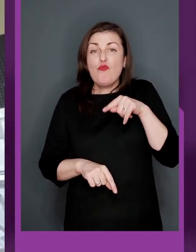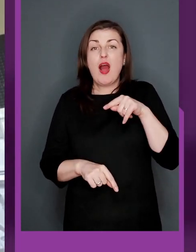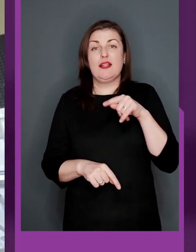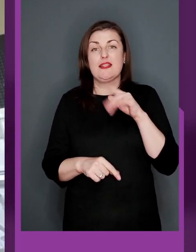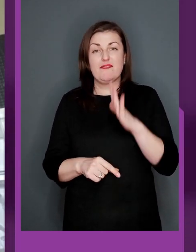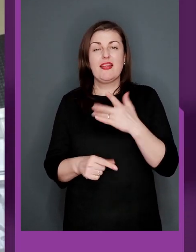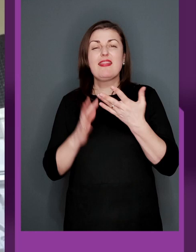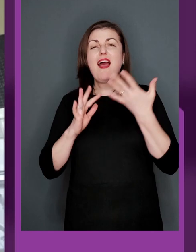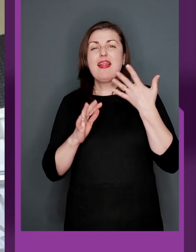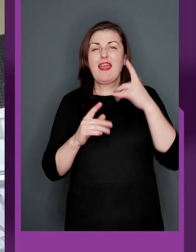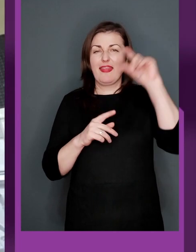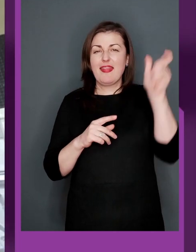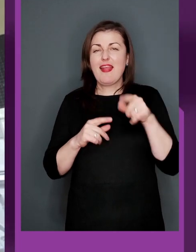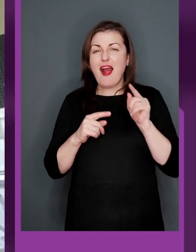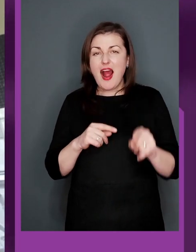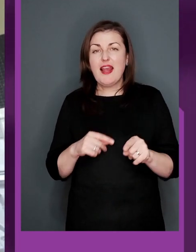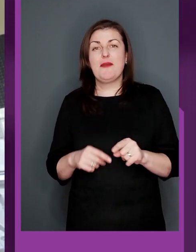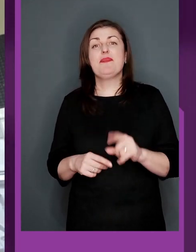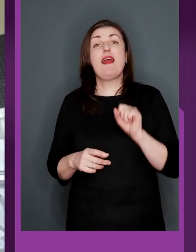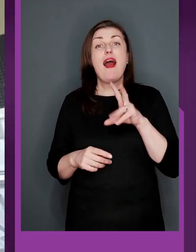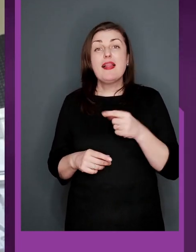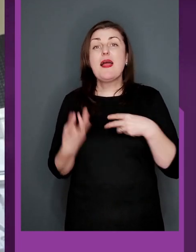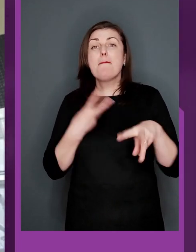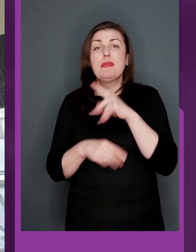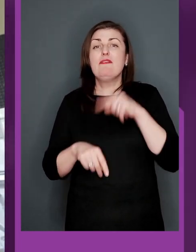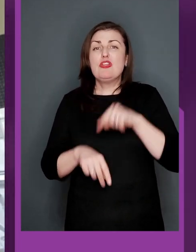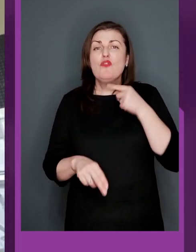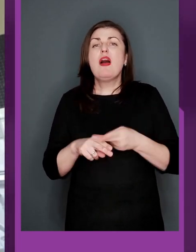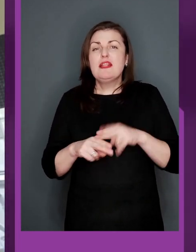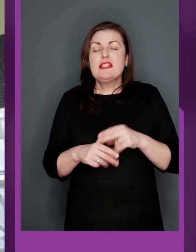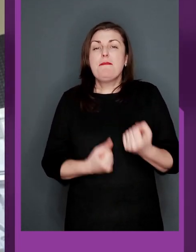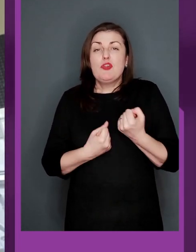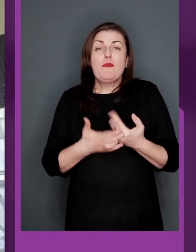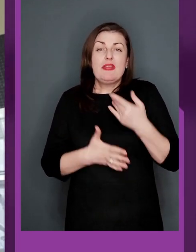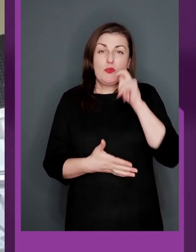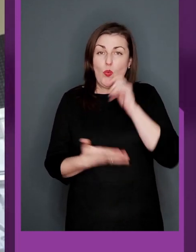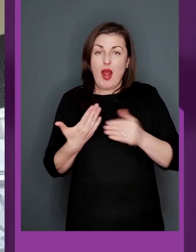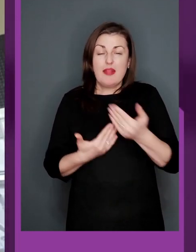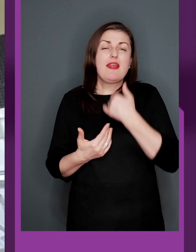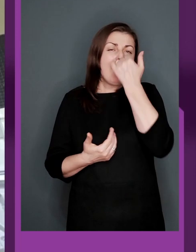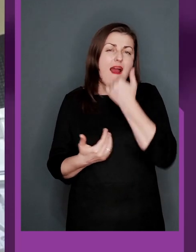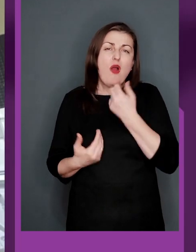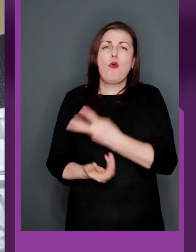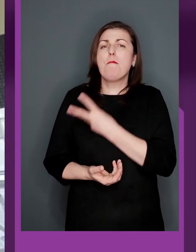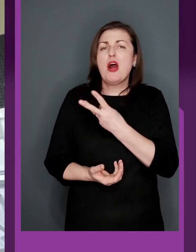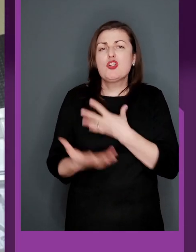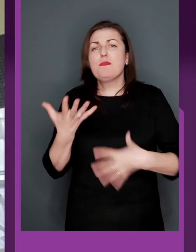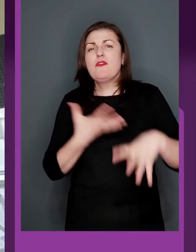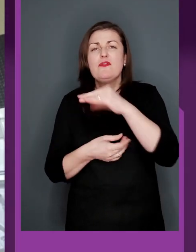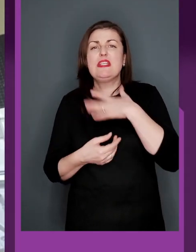відчувалася в далекій Італії, але ми відчували цю підтримку з України. Дякуємо вам,